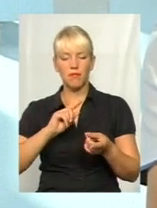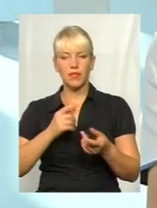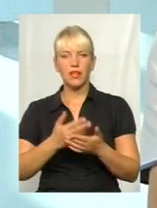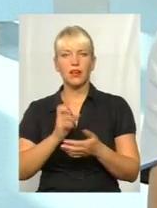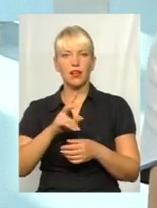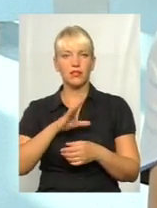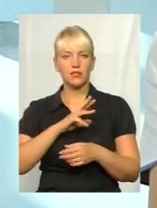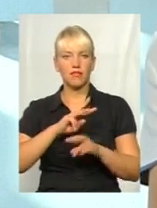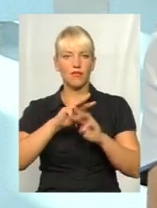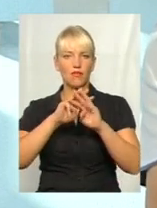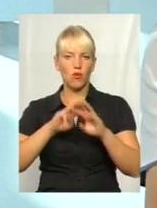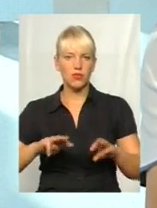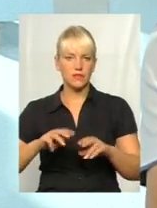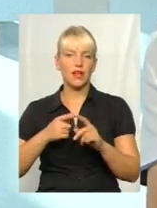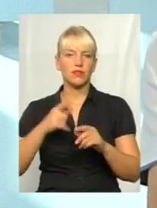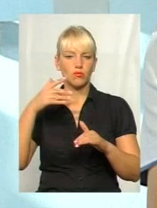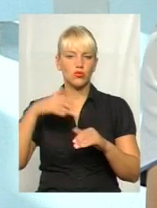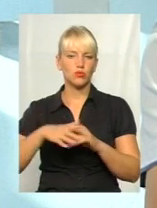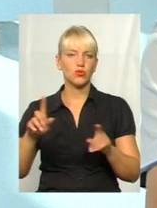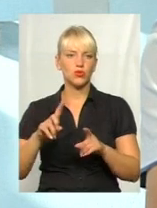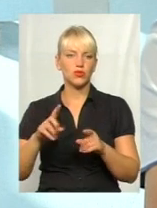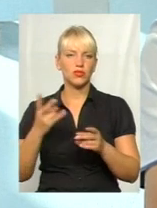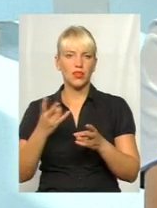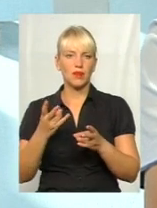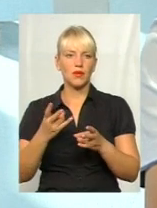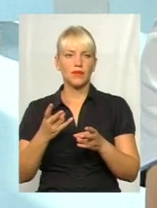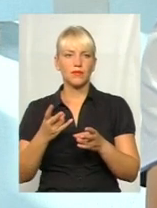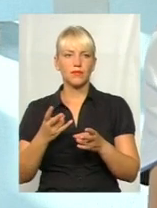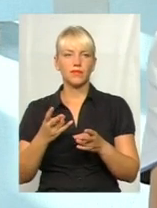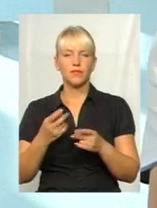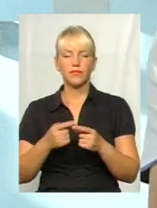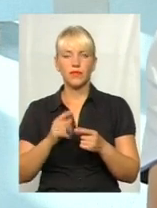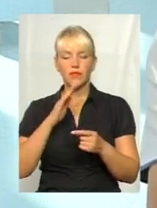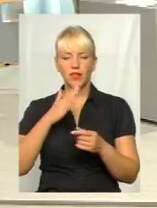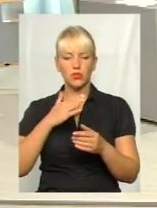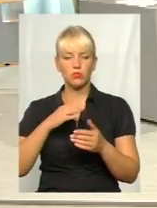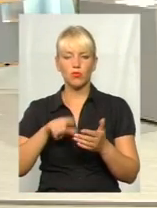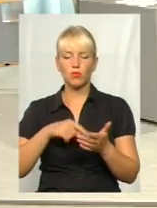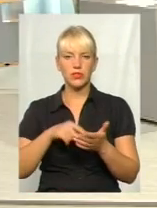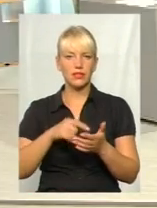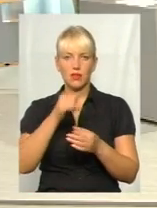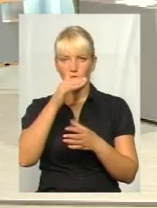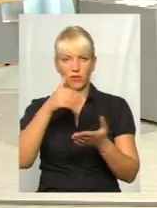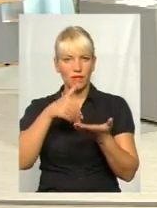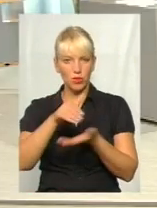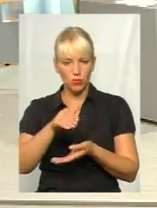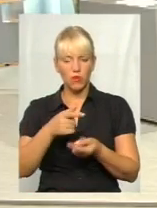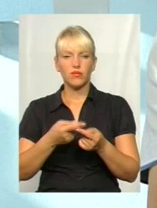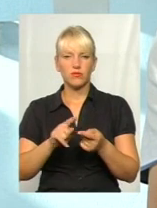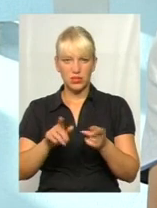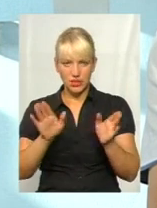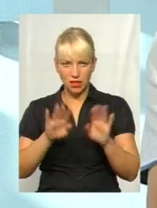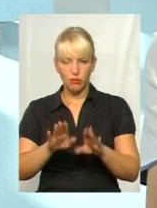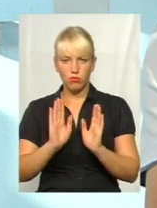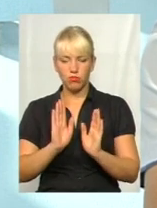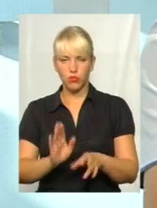Volkswagen, тому що ми розуміємо, що уйти взагалі від них, це просто в нашому місці, це нереально, вони залишаться, але